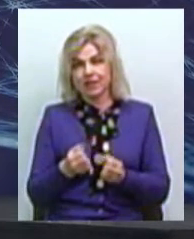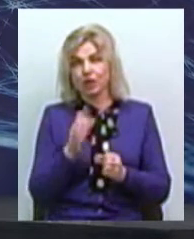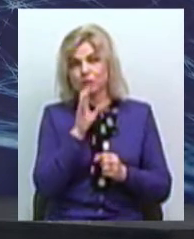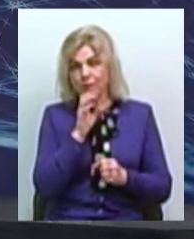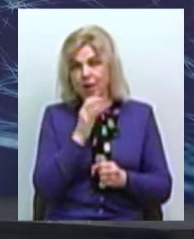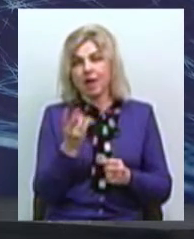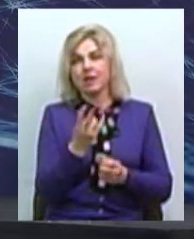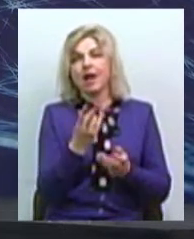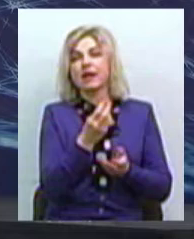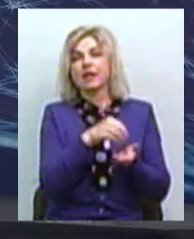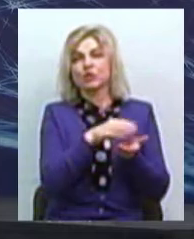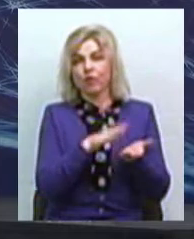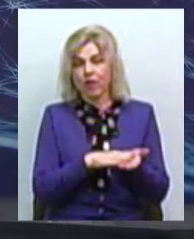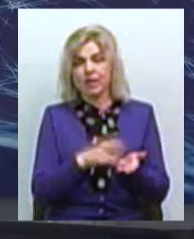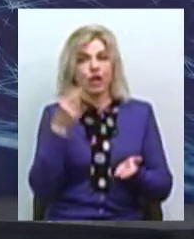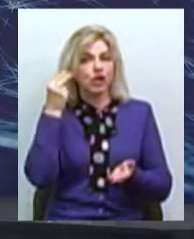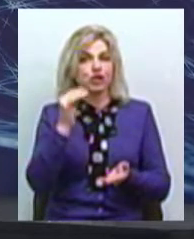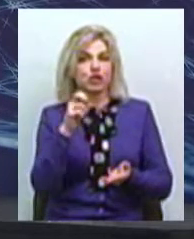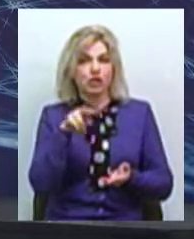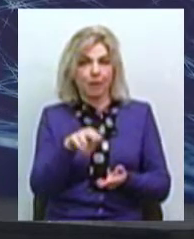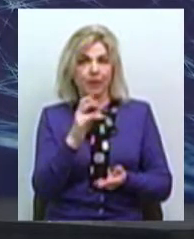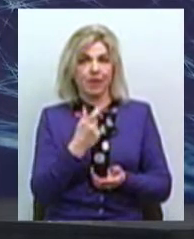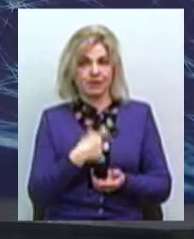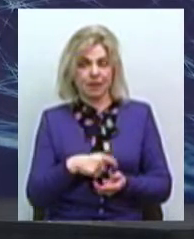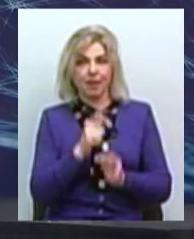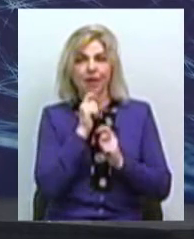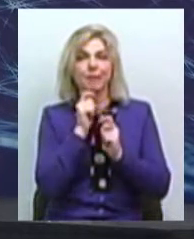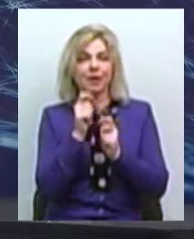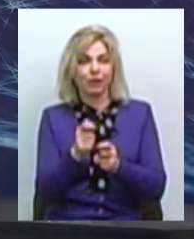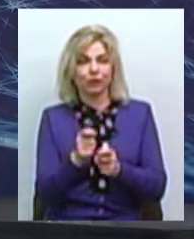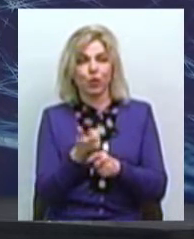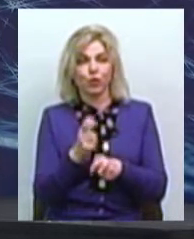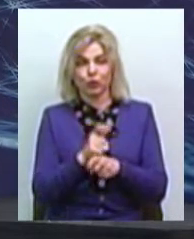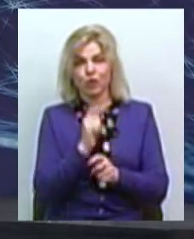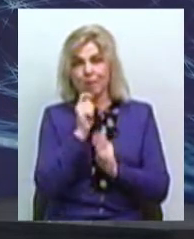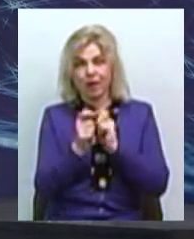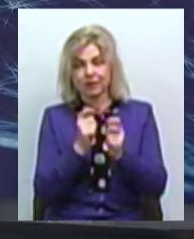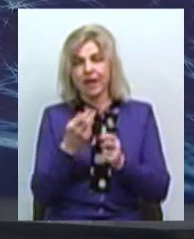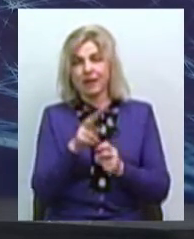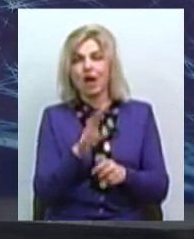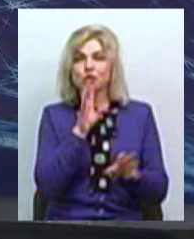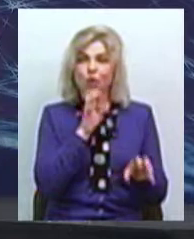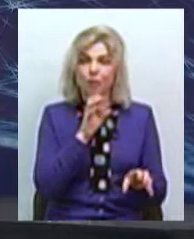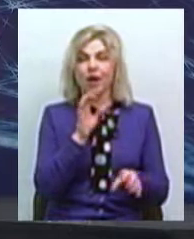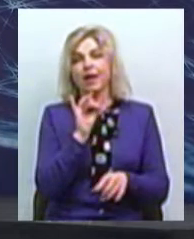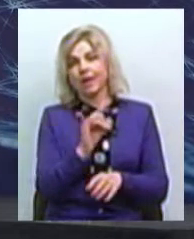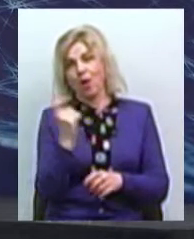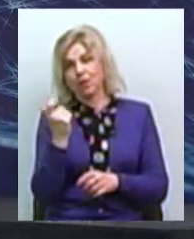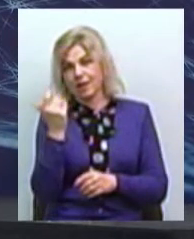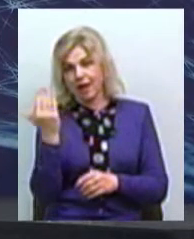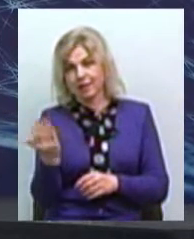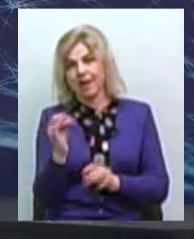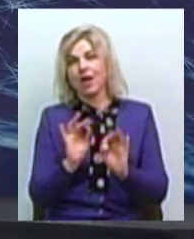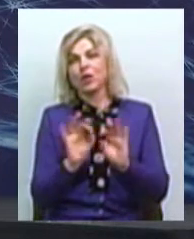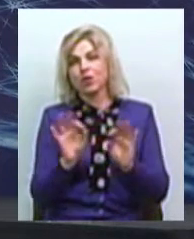вони зможуть зареєструвати чи пувати цю тваринку на себе. Ми даруємо приємні дуже подарунечки, як для собачки, так і для власника. І при цьому